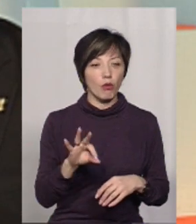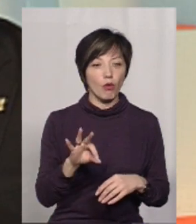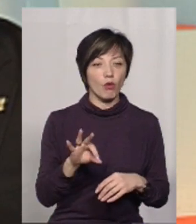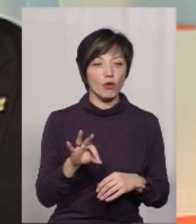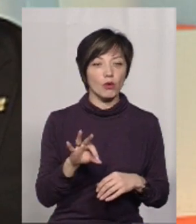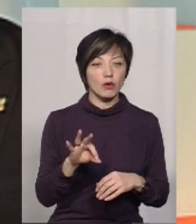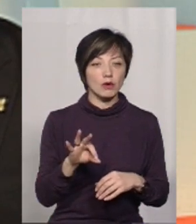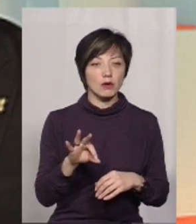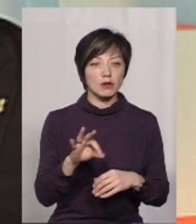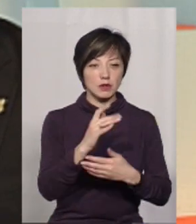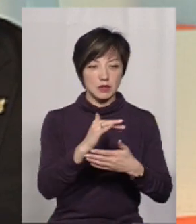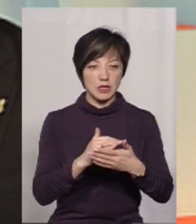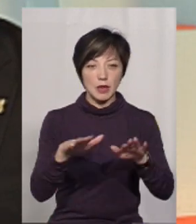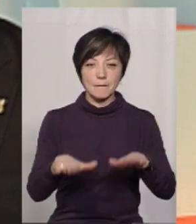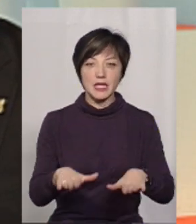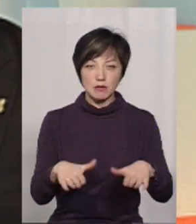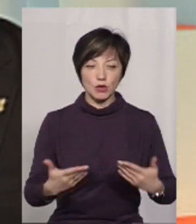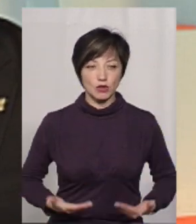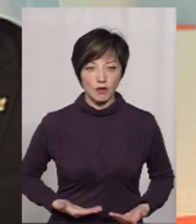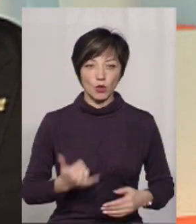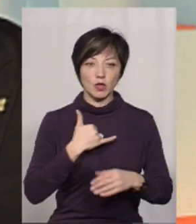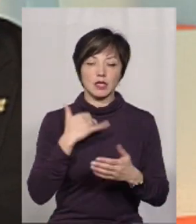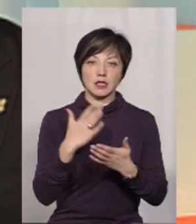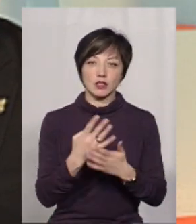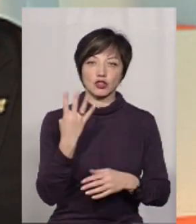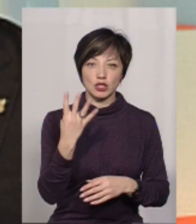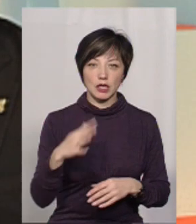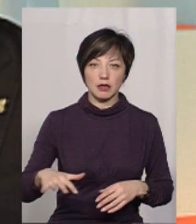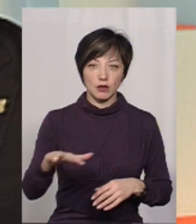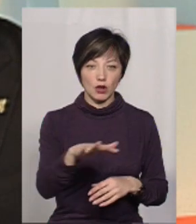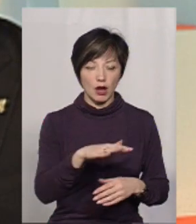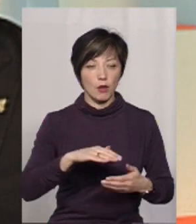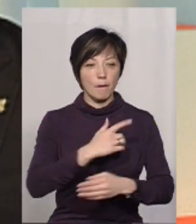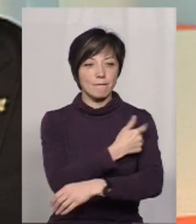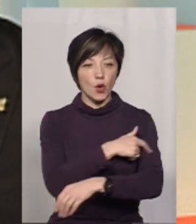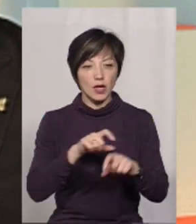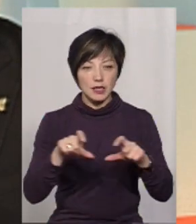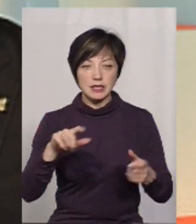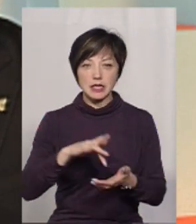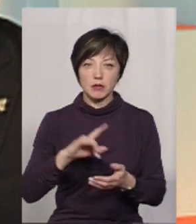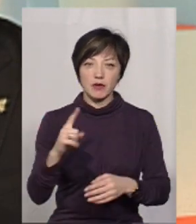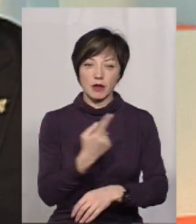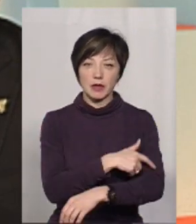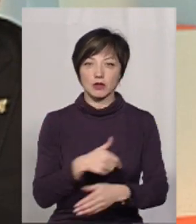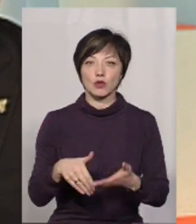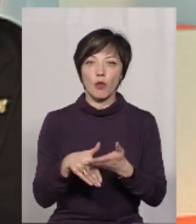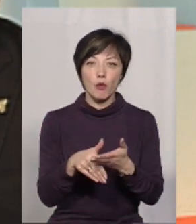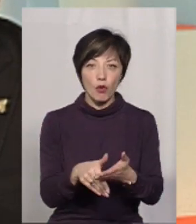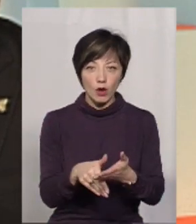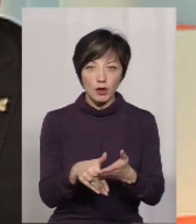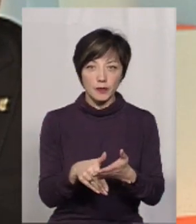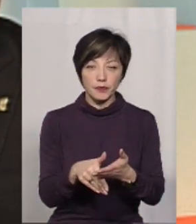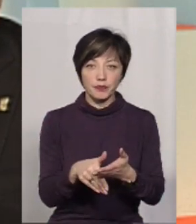безпосередньо за місцем проживання. Тобто, з нас є 4 територіальних поліклініки, є центри первинної медико-санітарної